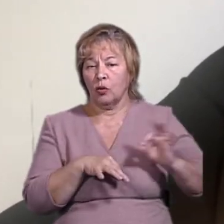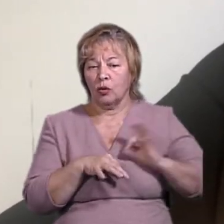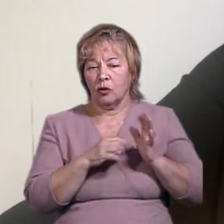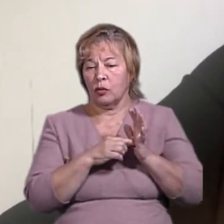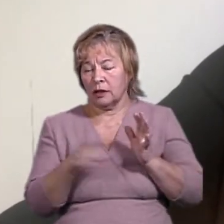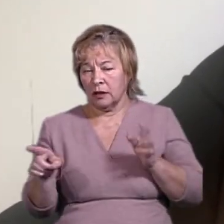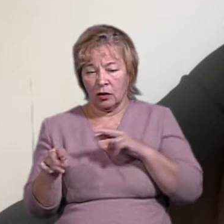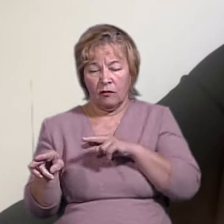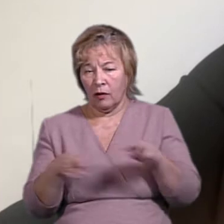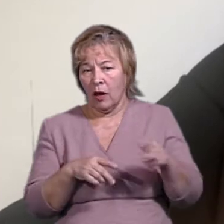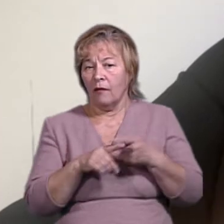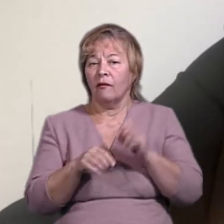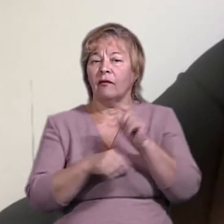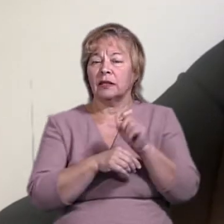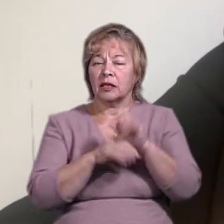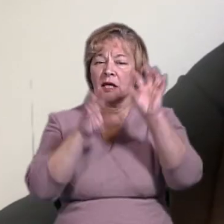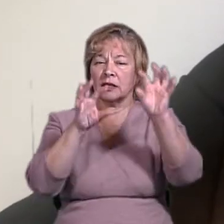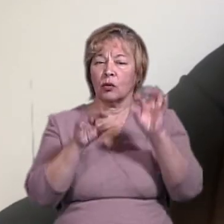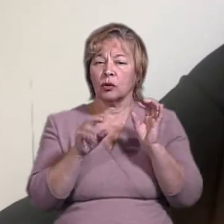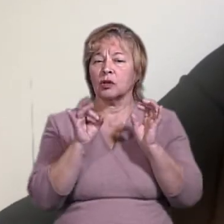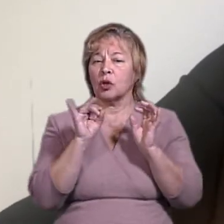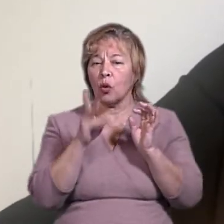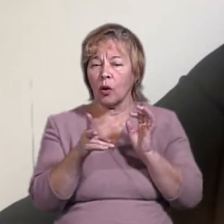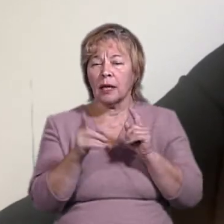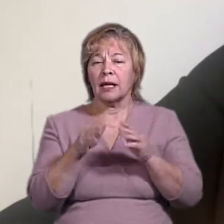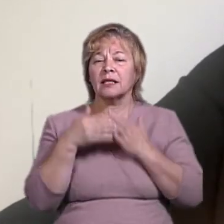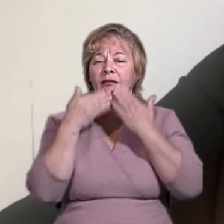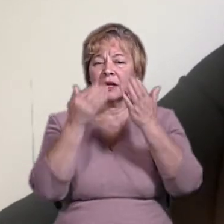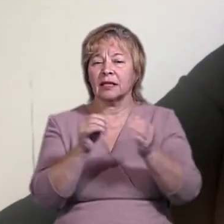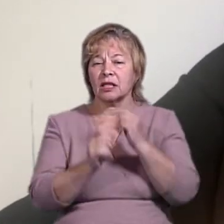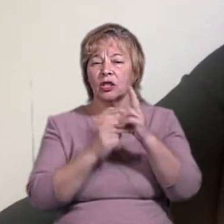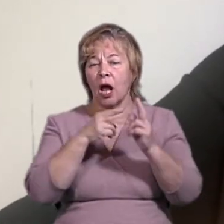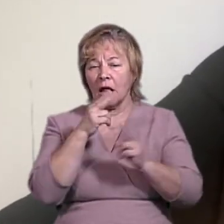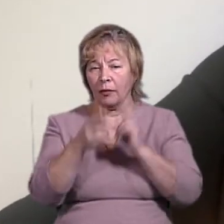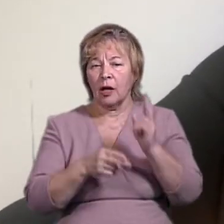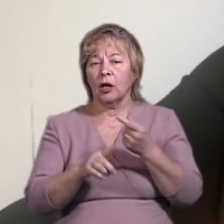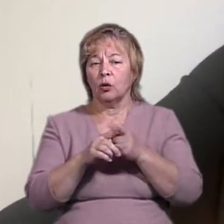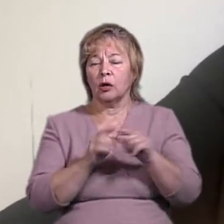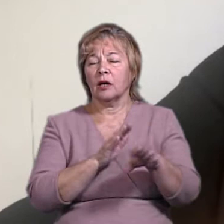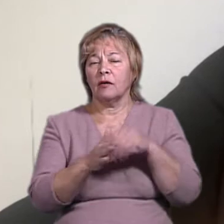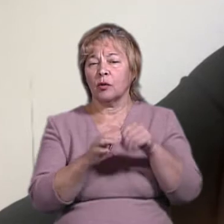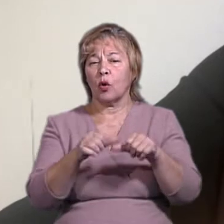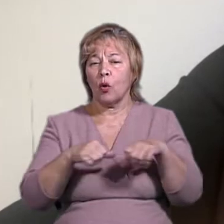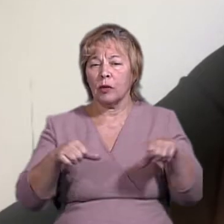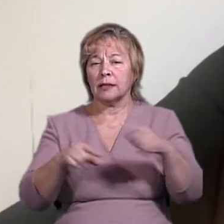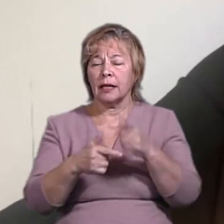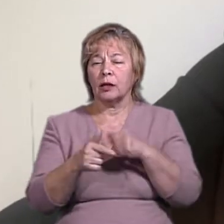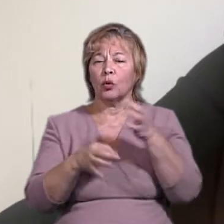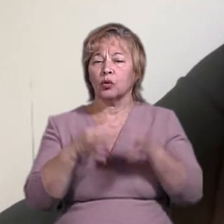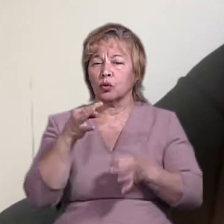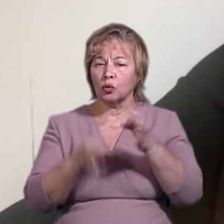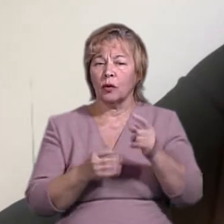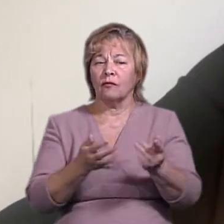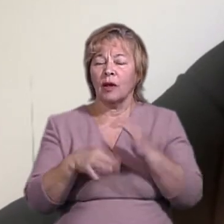тому що визначено законом термін для звернення зі скаргами до відповідних виборчих комісій або до суду в разі